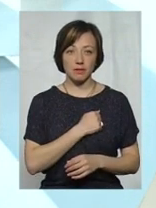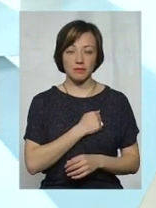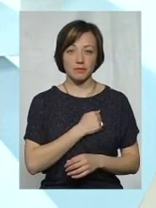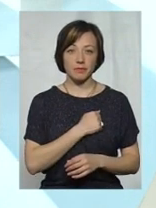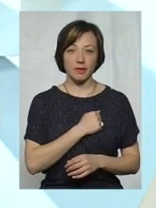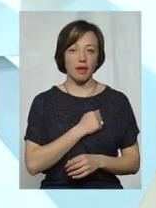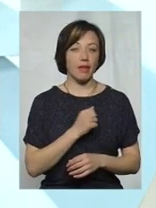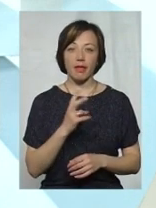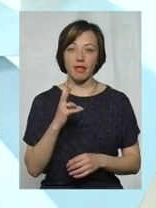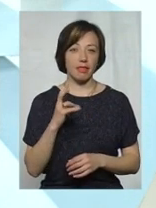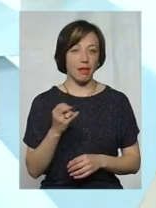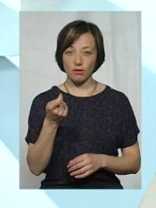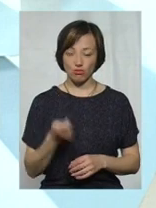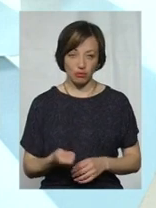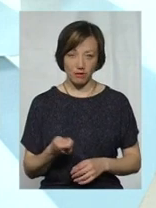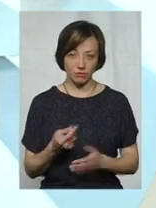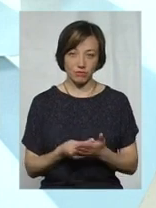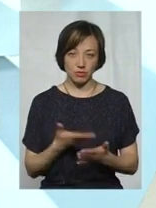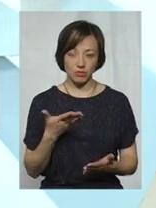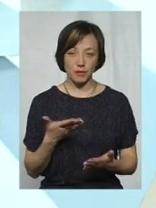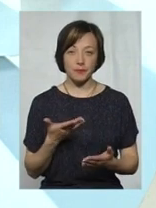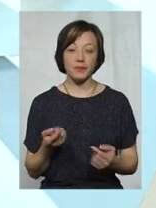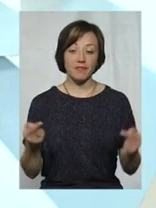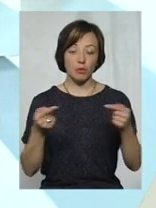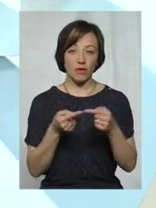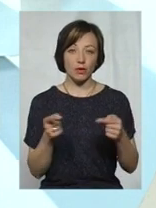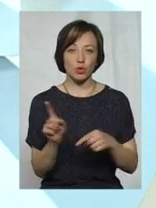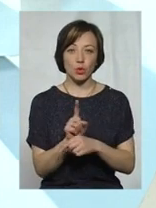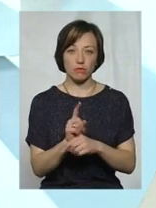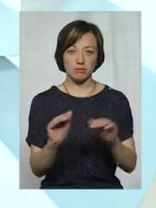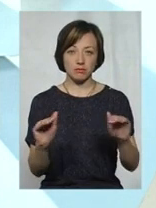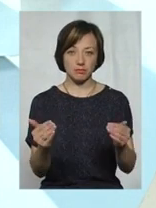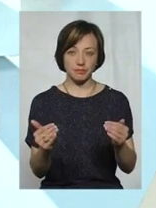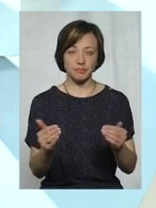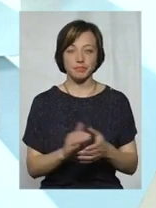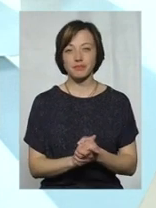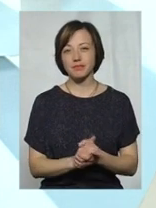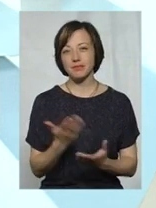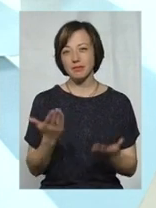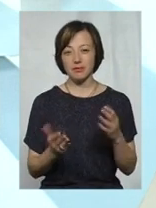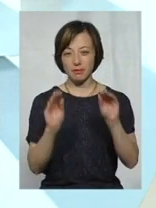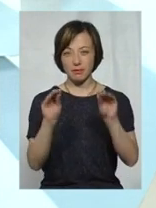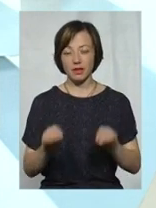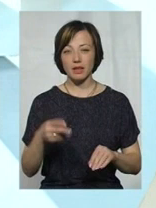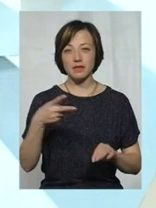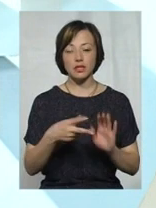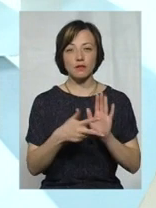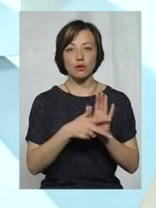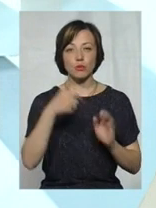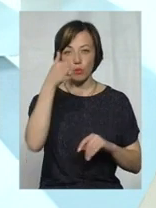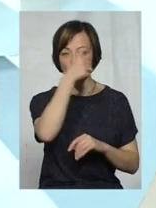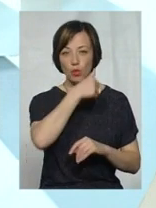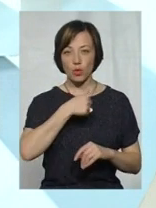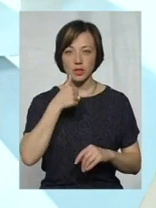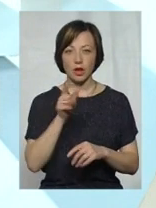склалася, вона не низька, вона висока, відповідно, норматив зменшується. Якщо провести статистику, то у 2008 році